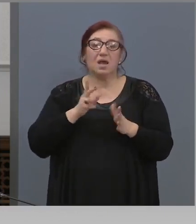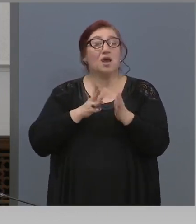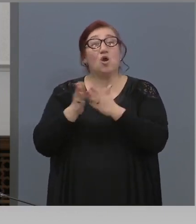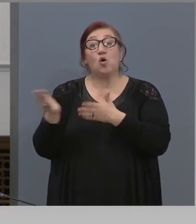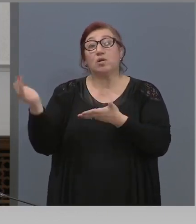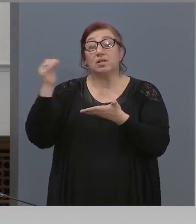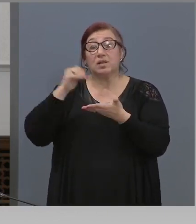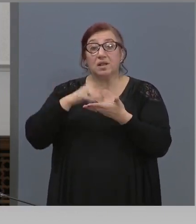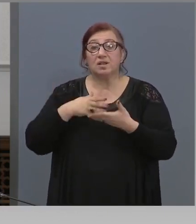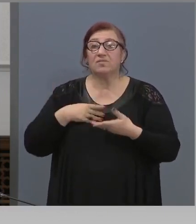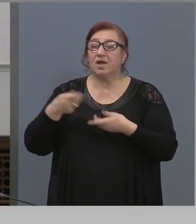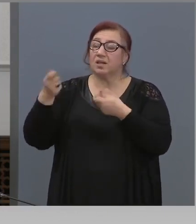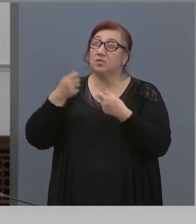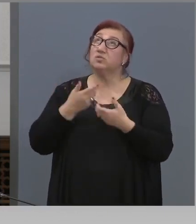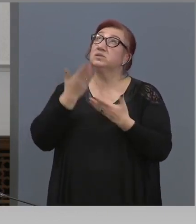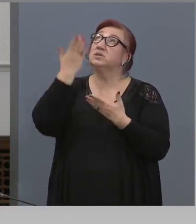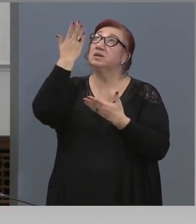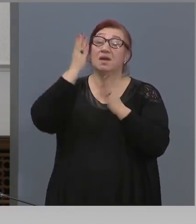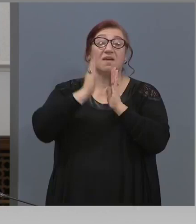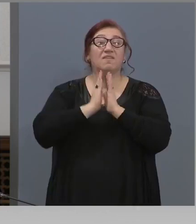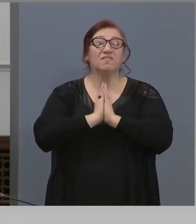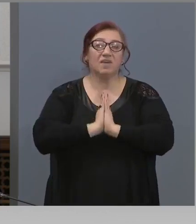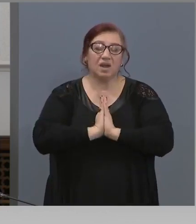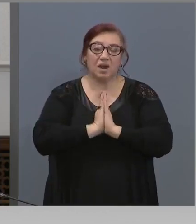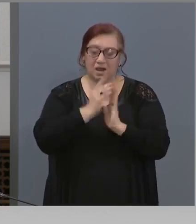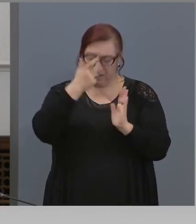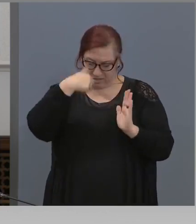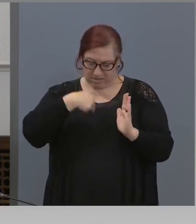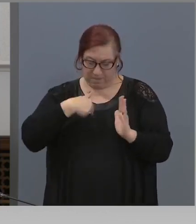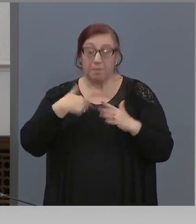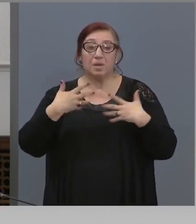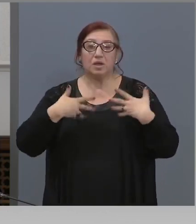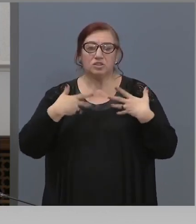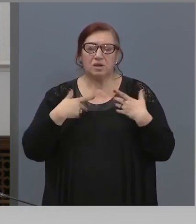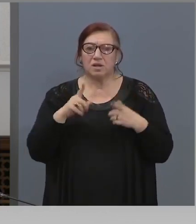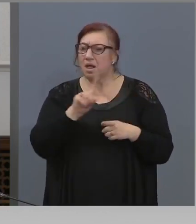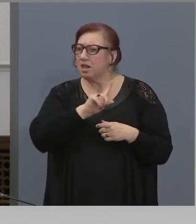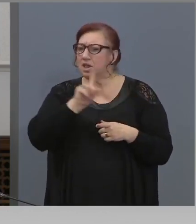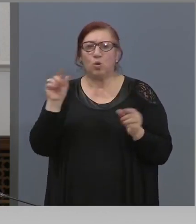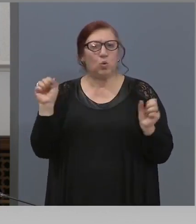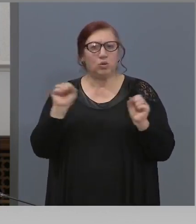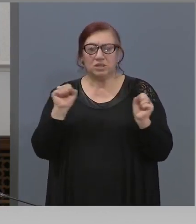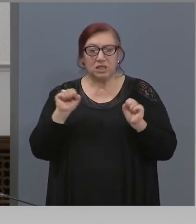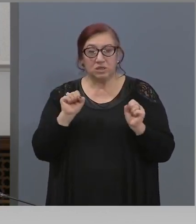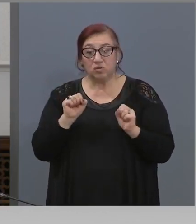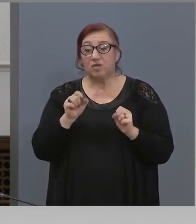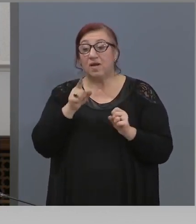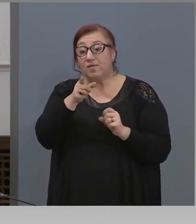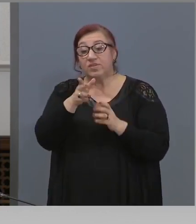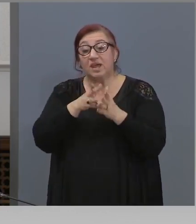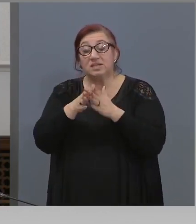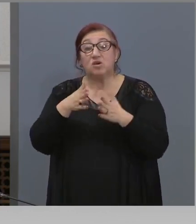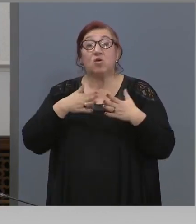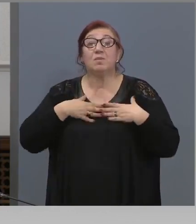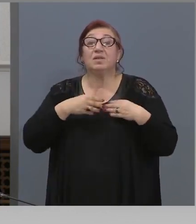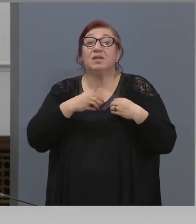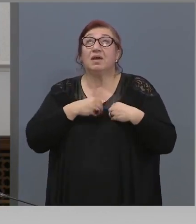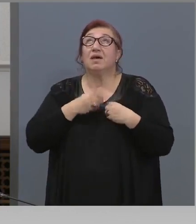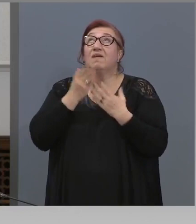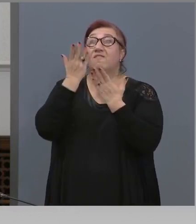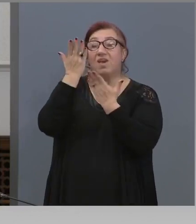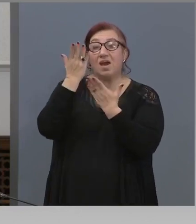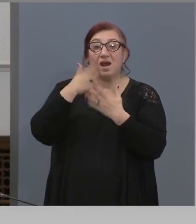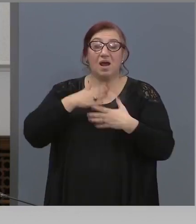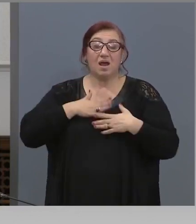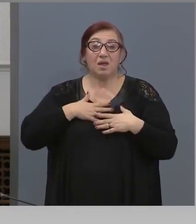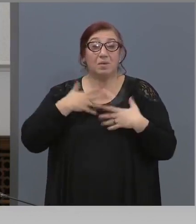желание. Никой, ако не жела или се страхува, не е нужно да идва. Тези, които идват, те имат вяра и желание. И